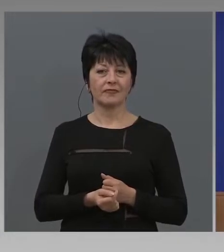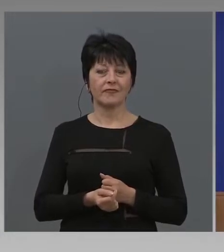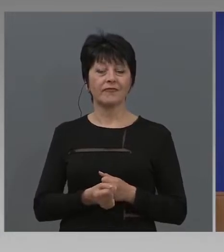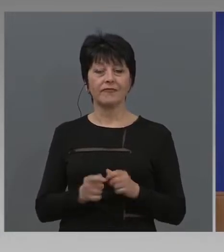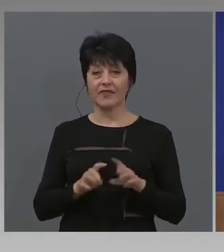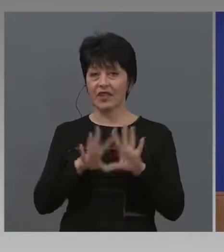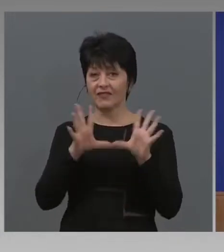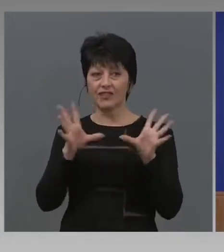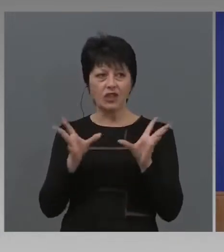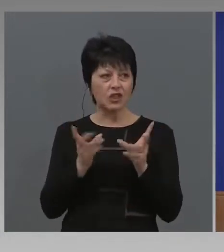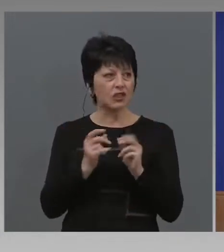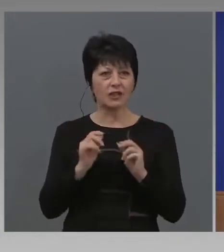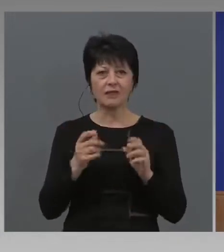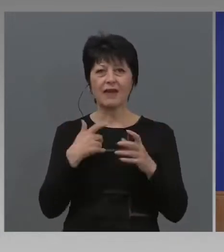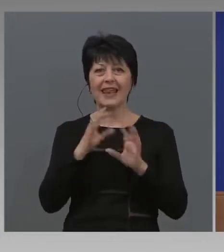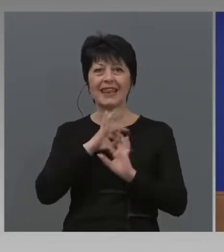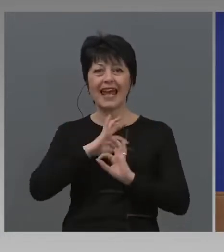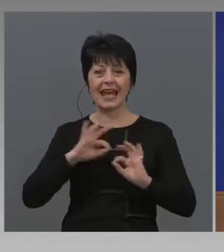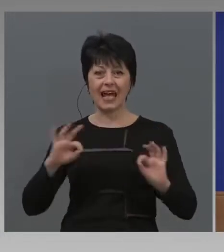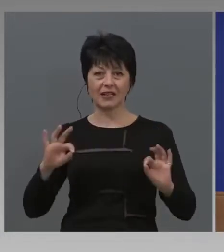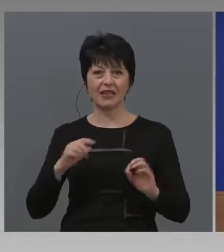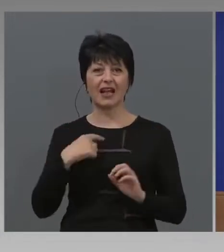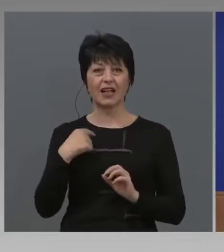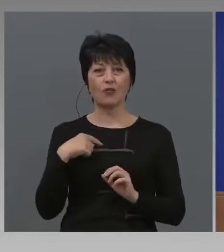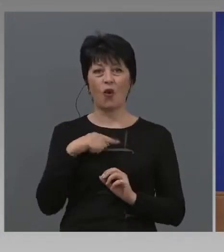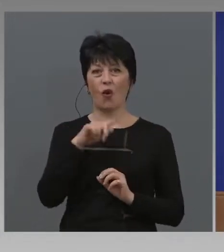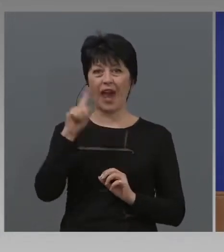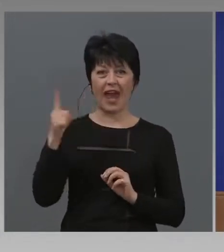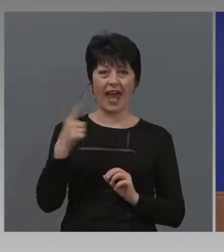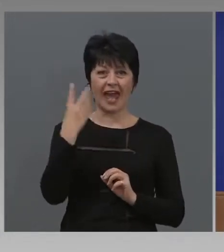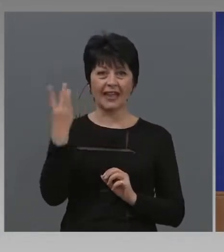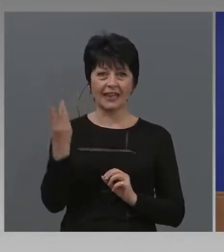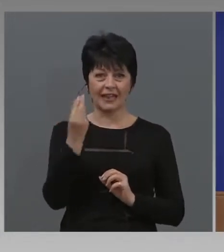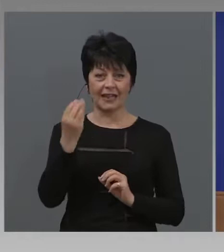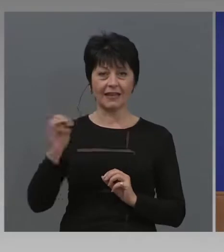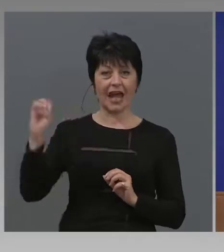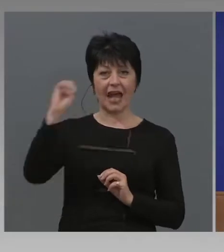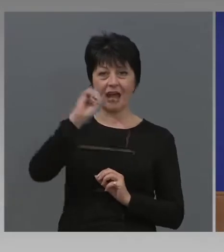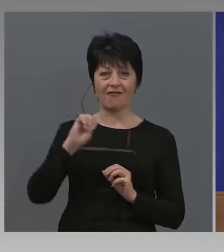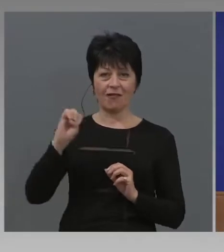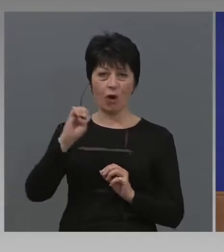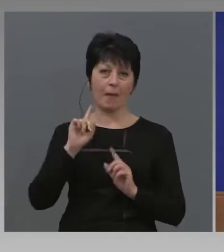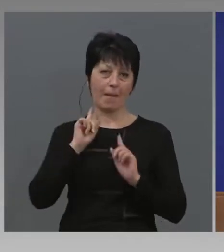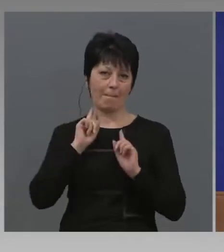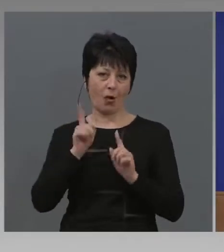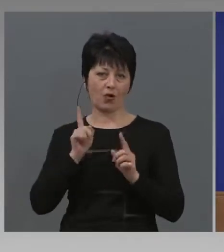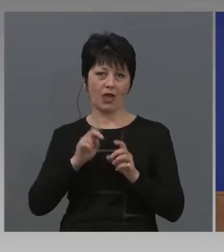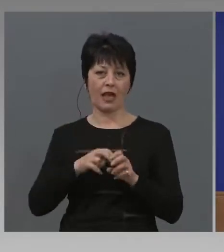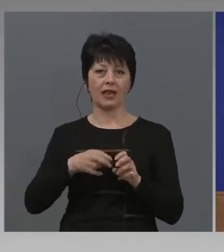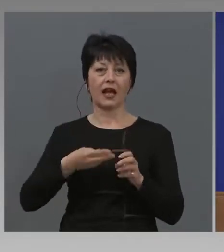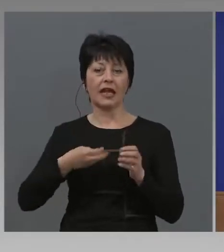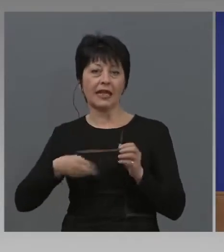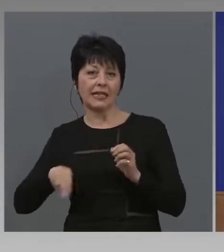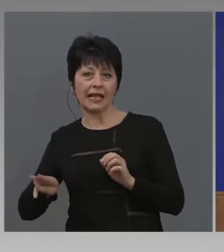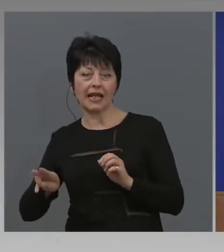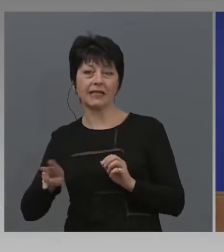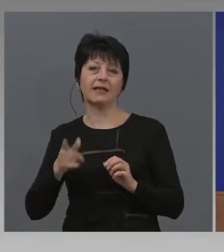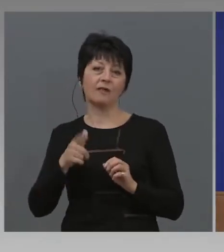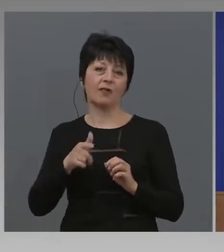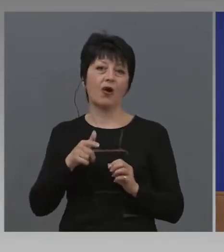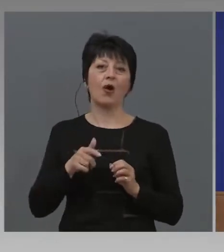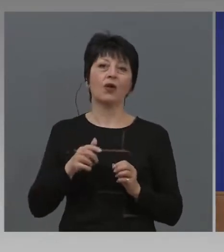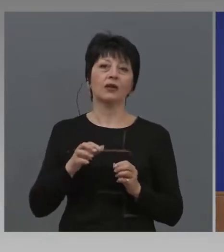всички сме наясно, че само като един на Европа едновременно можем да излезем от кризата. Защото всичките ни